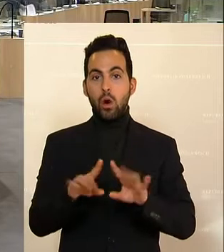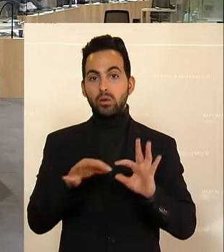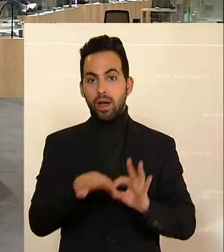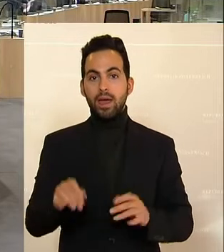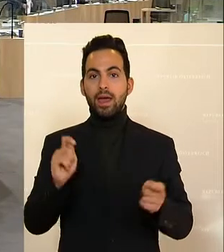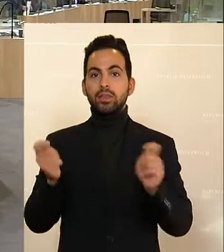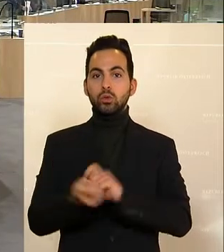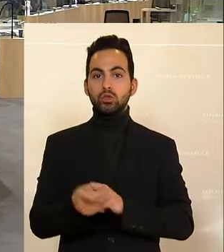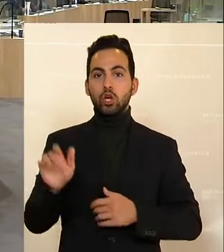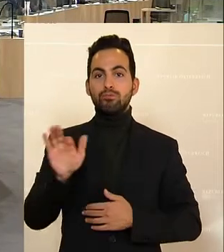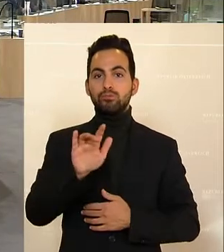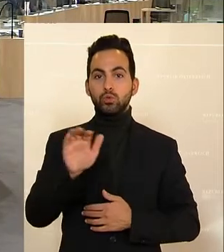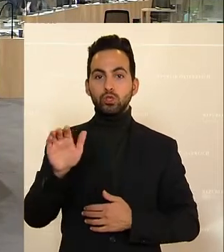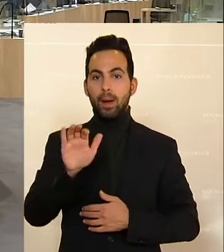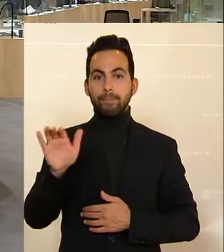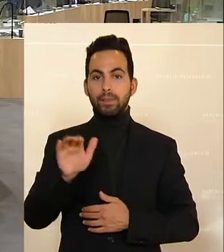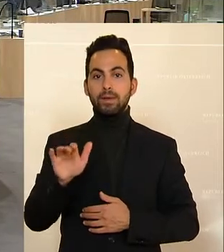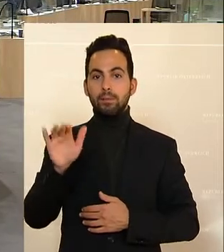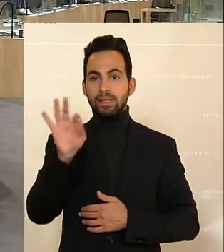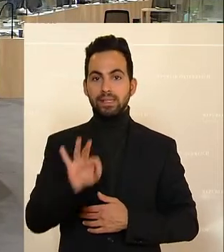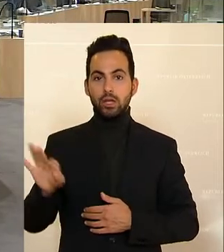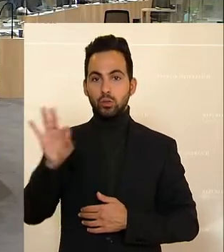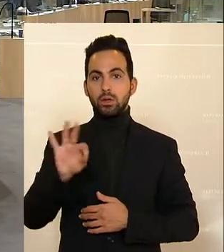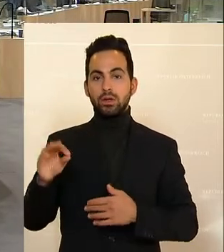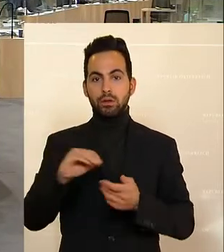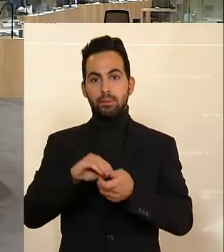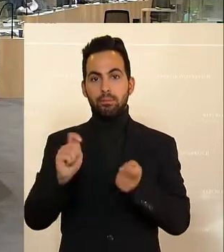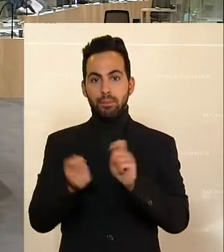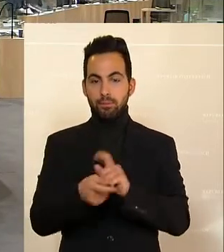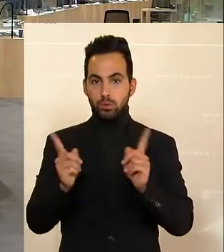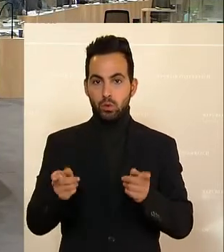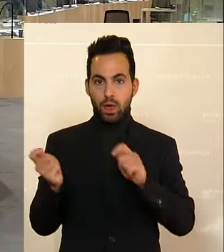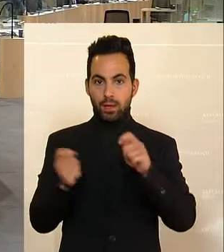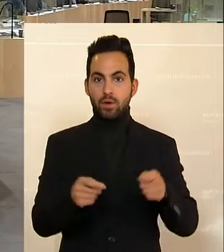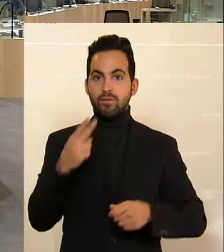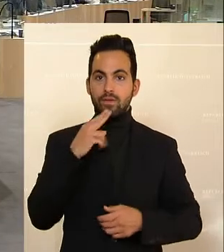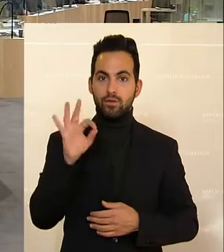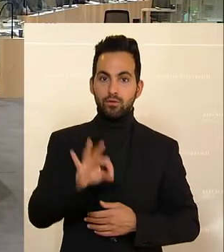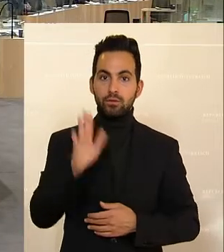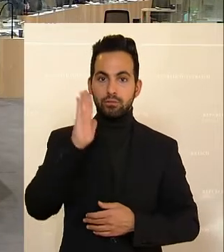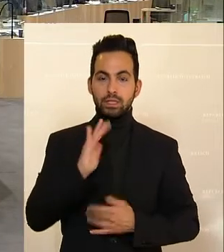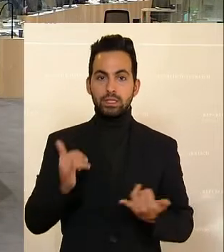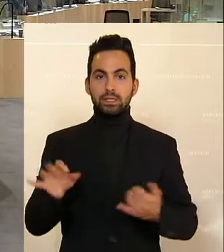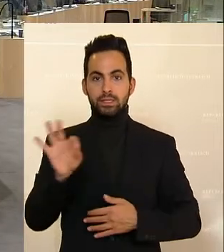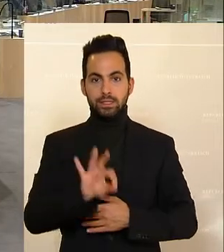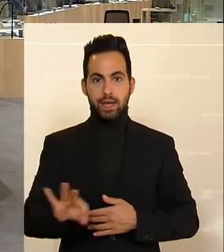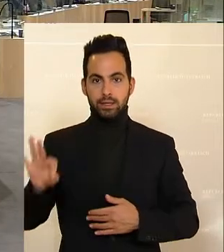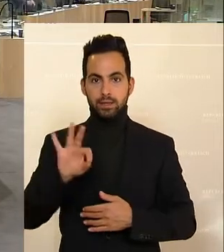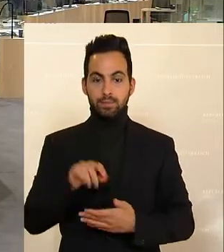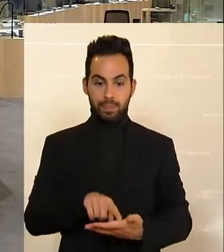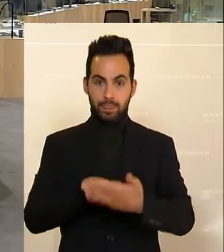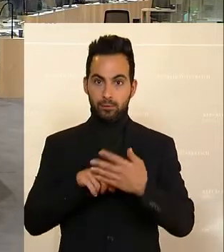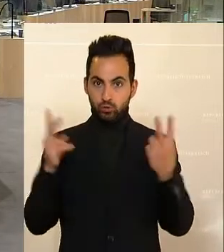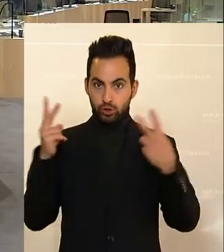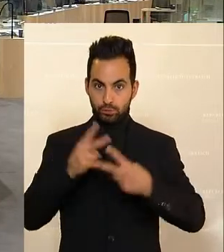Änderung der Buchstabenbezeichnung eingebracht. Wer spricht sich dafür aus, den bitte ich um ein Zeichen der